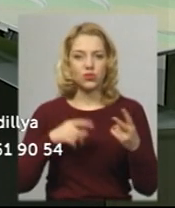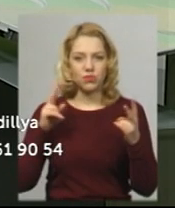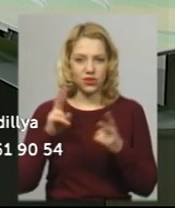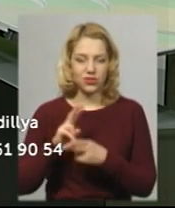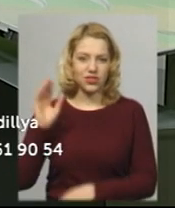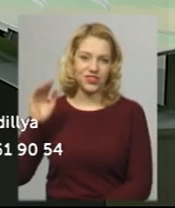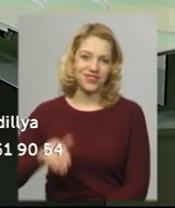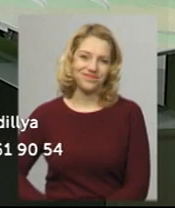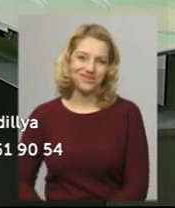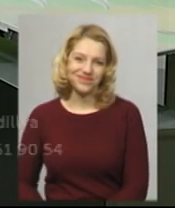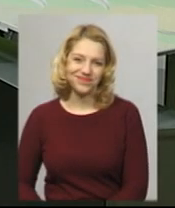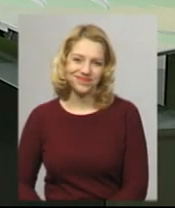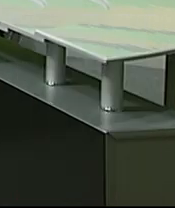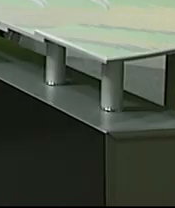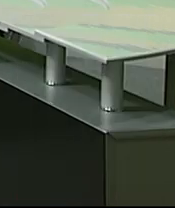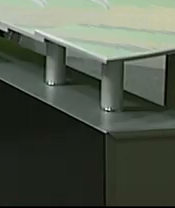о 20.30.